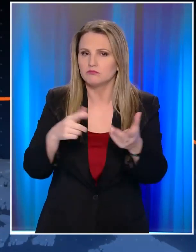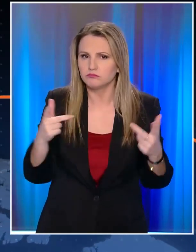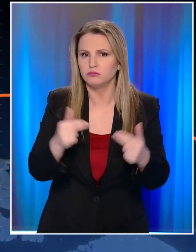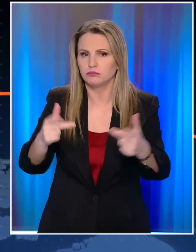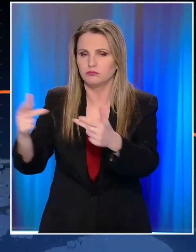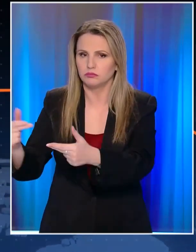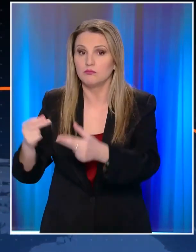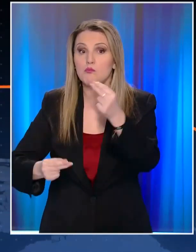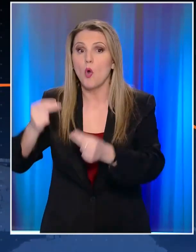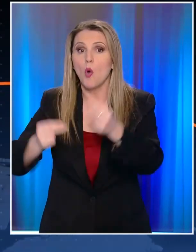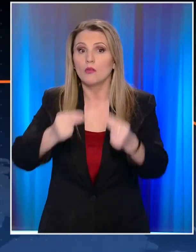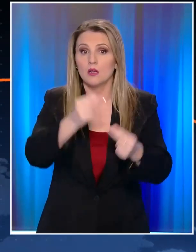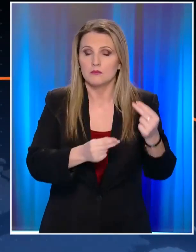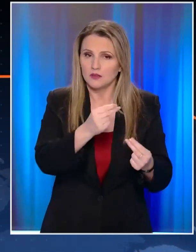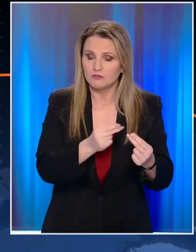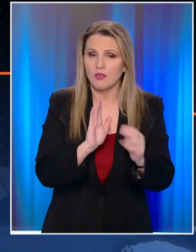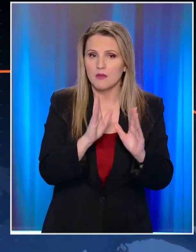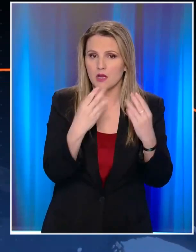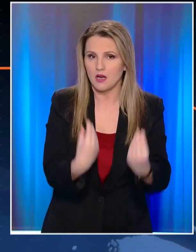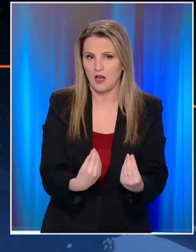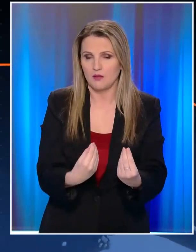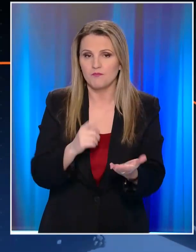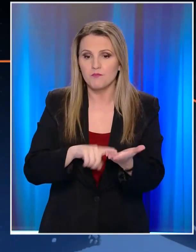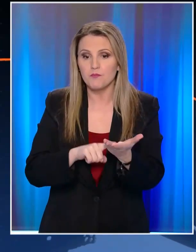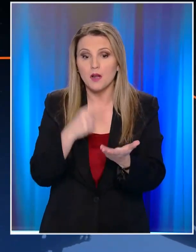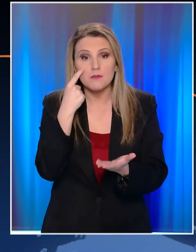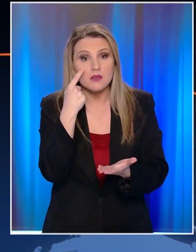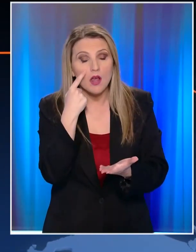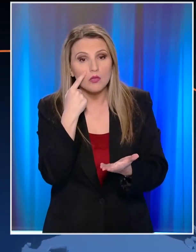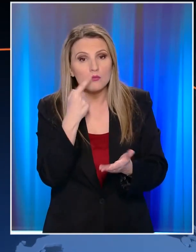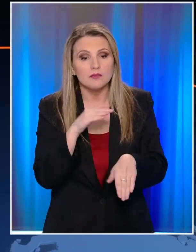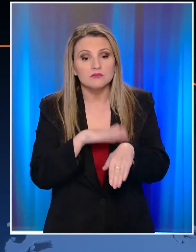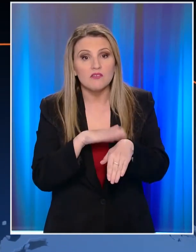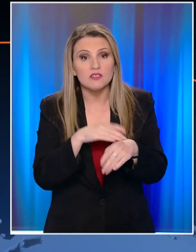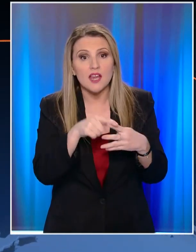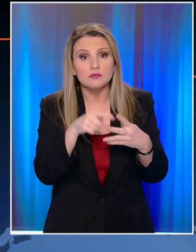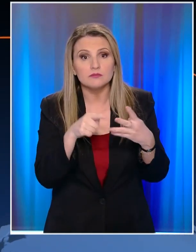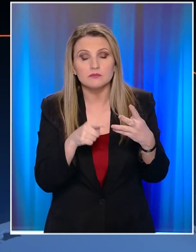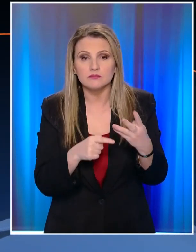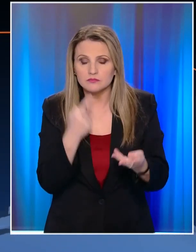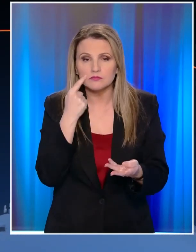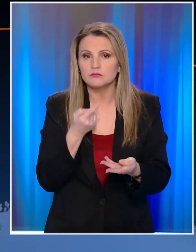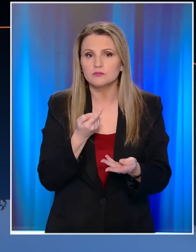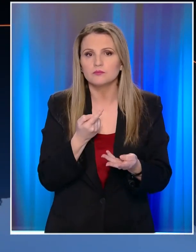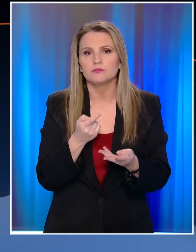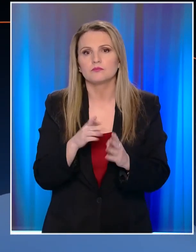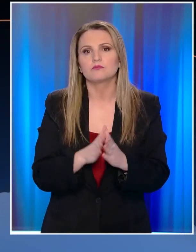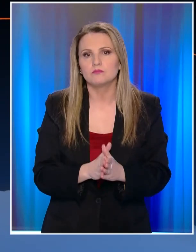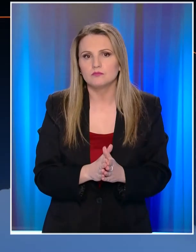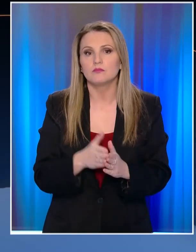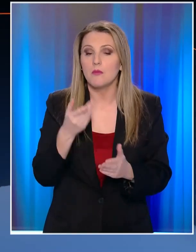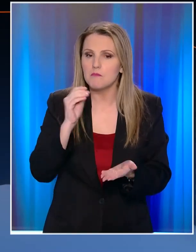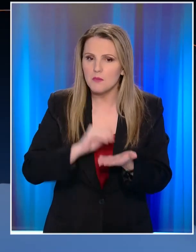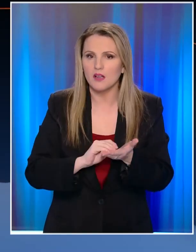πήγαν καλά και πρέπει να εξετάσουμε τις αιτίες που οδήγησαν σε αυτή την κατάσταση να